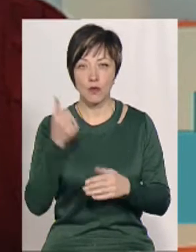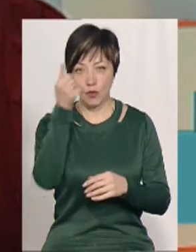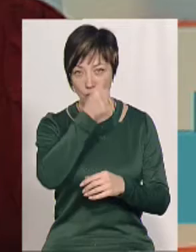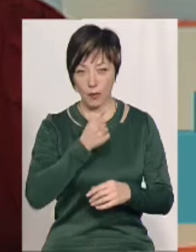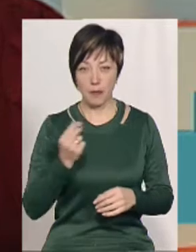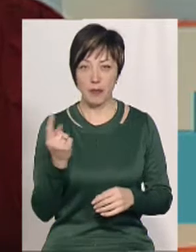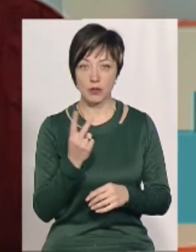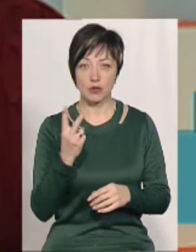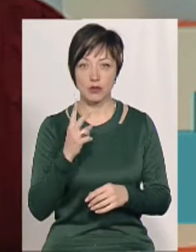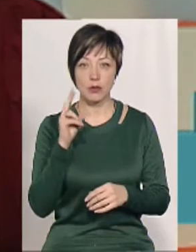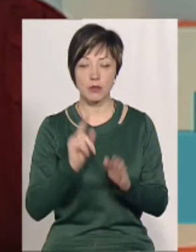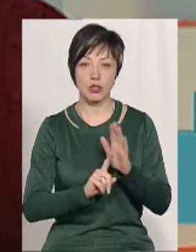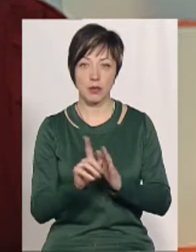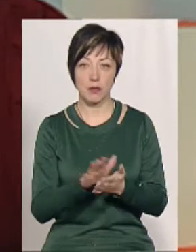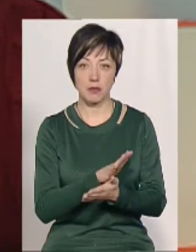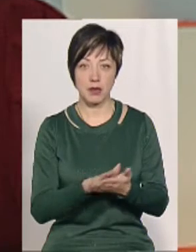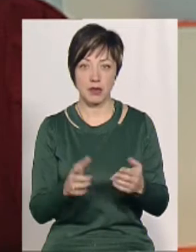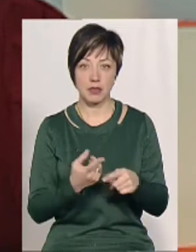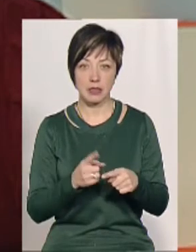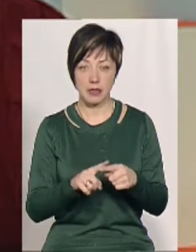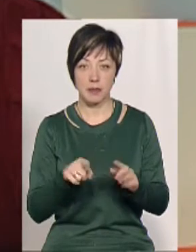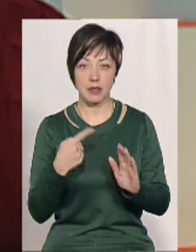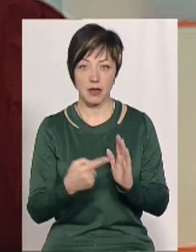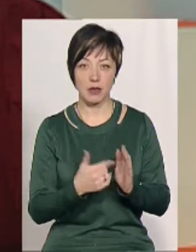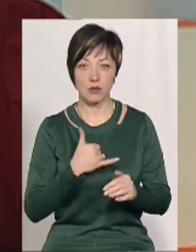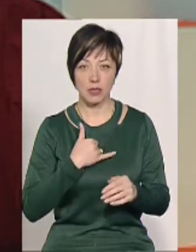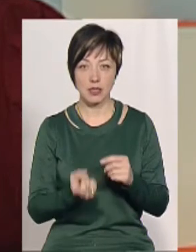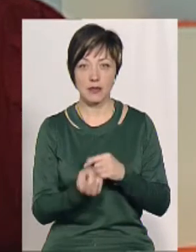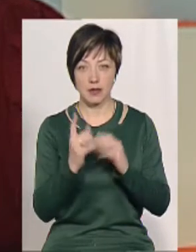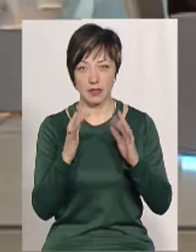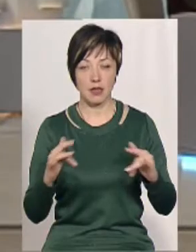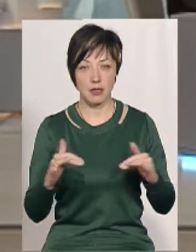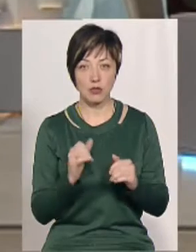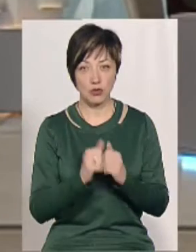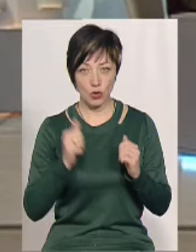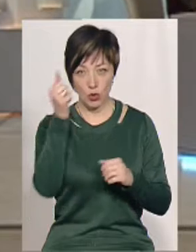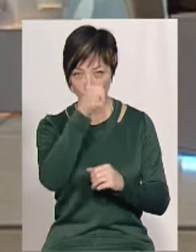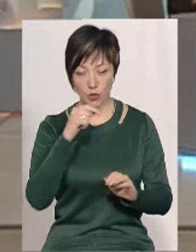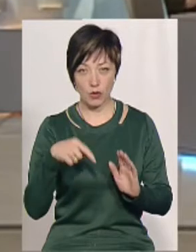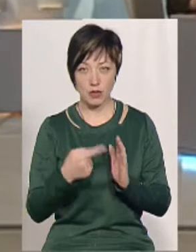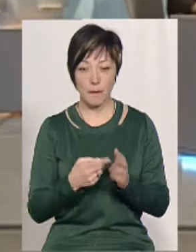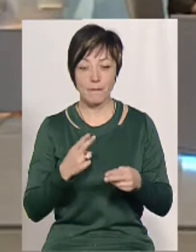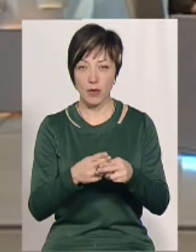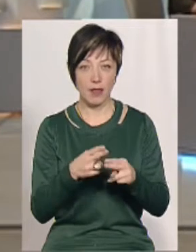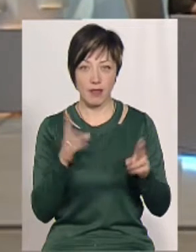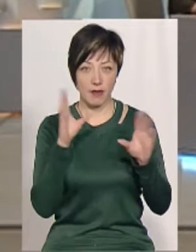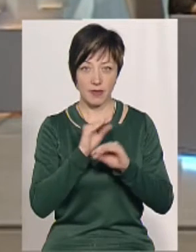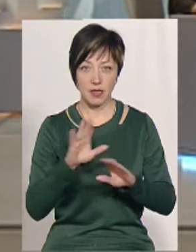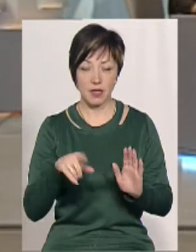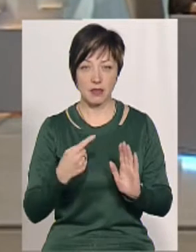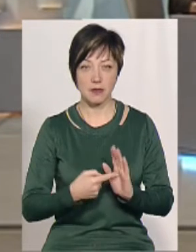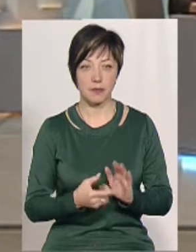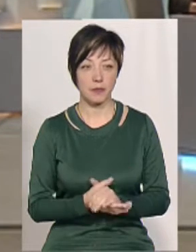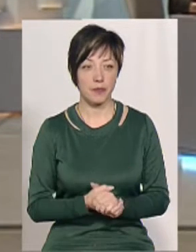року, перший-другий, починають прибирати за ними. Оце таке питання у нас по ялинках. Це так щороку? Якось упередити це не вдається?